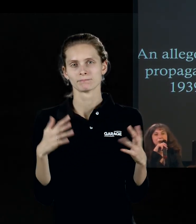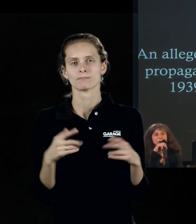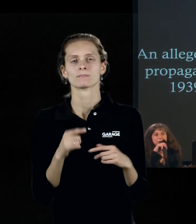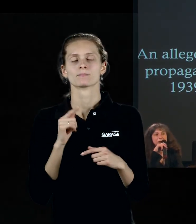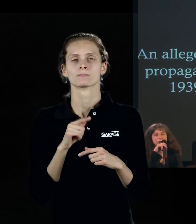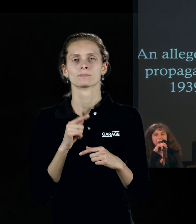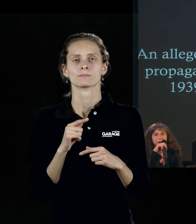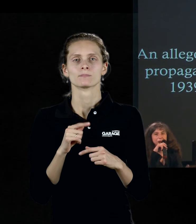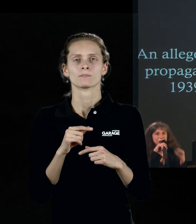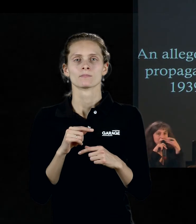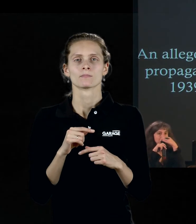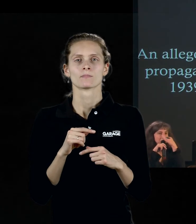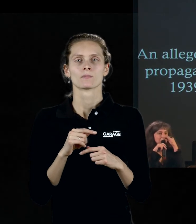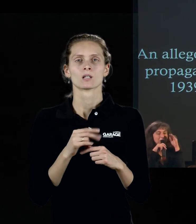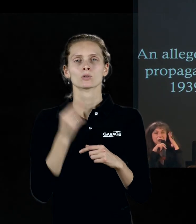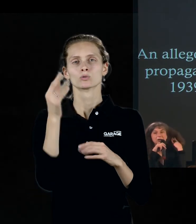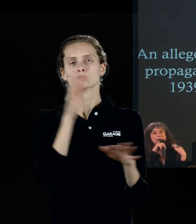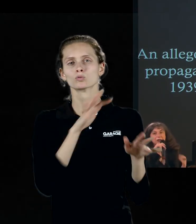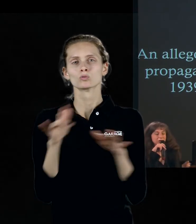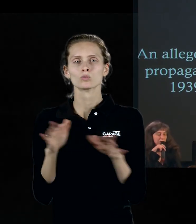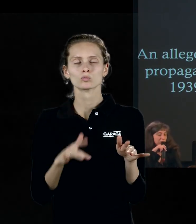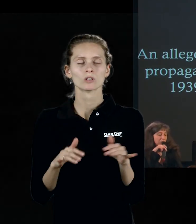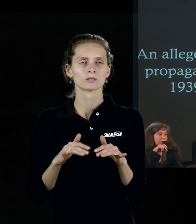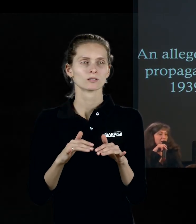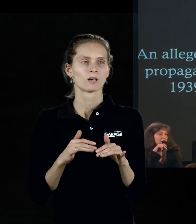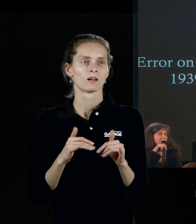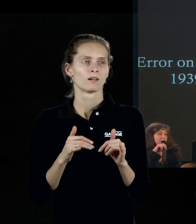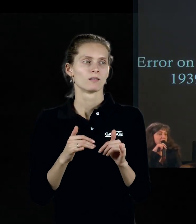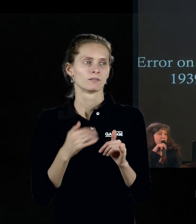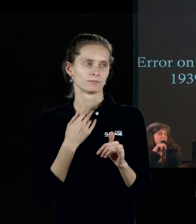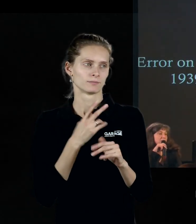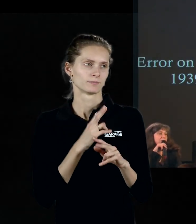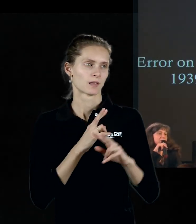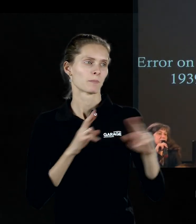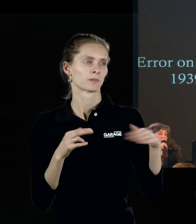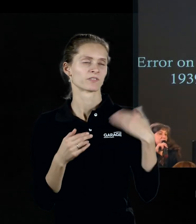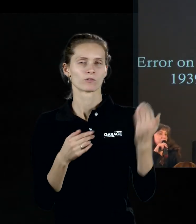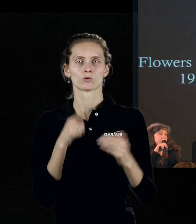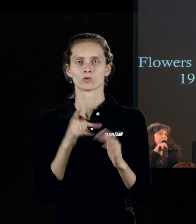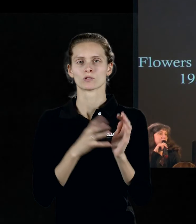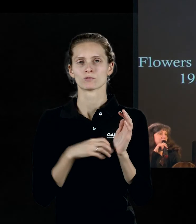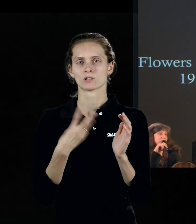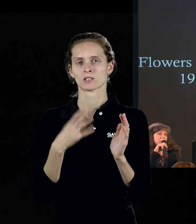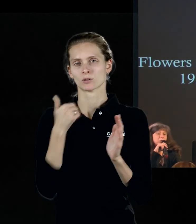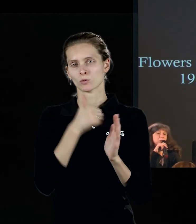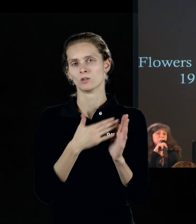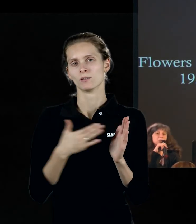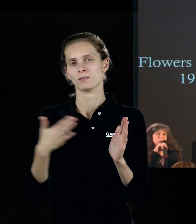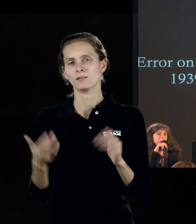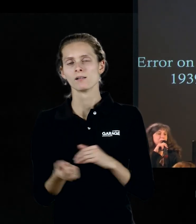пропаганды. Тоже понятно, что это сюжет актуальный для 30-х годов. И тогда же возникающая серия